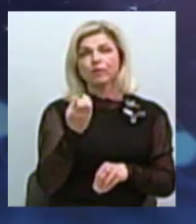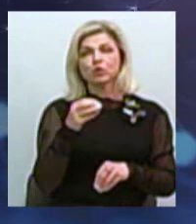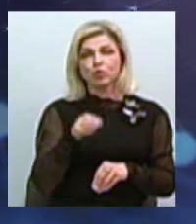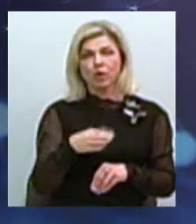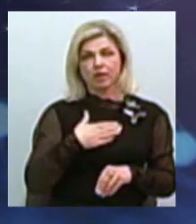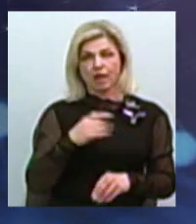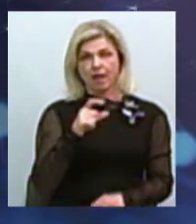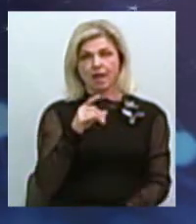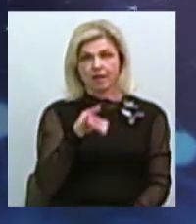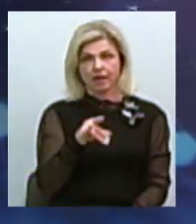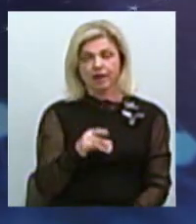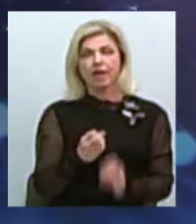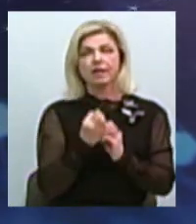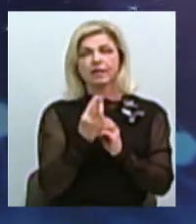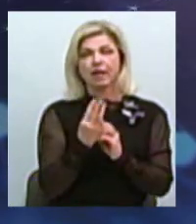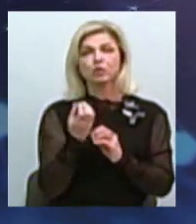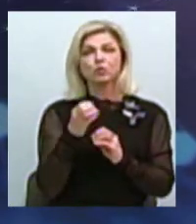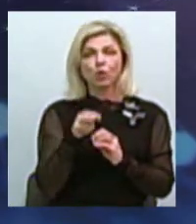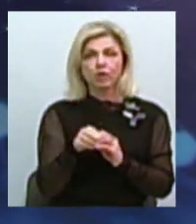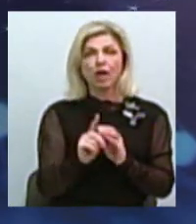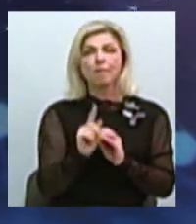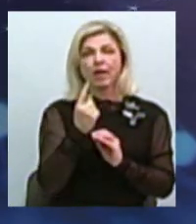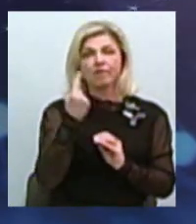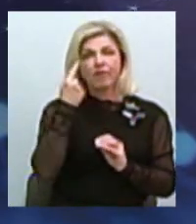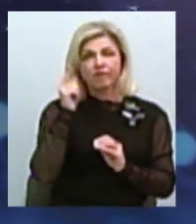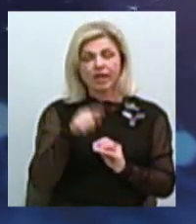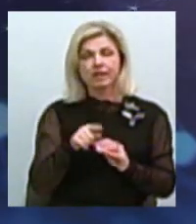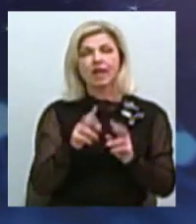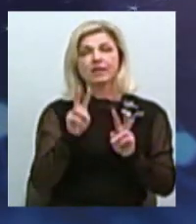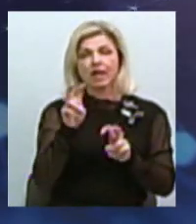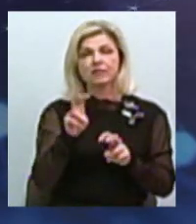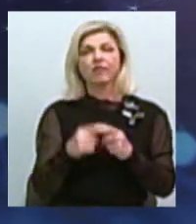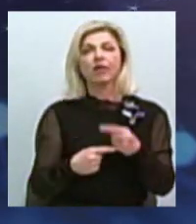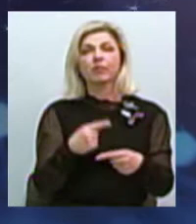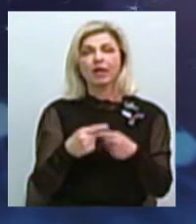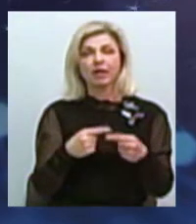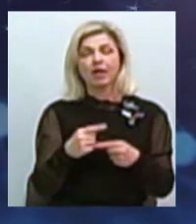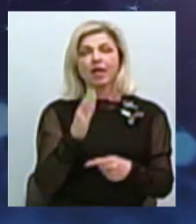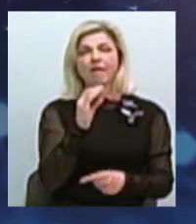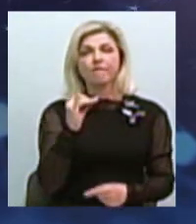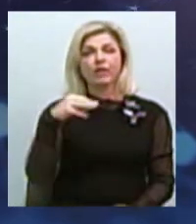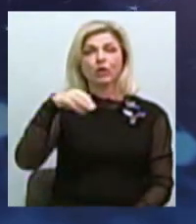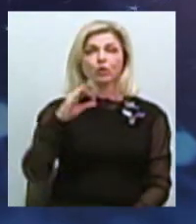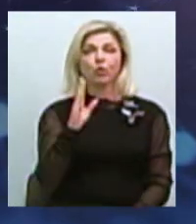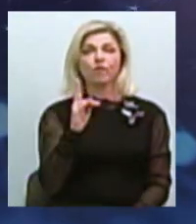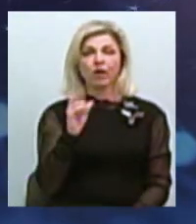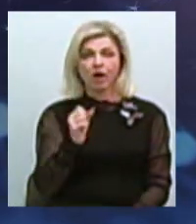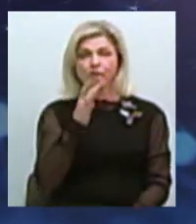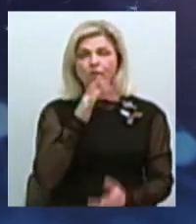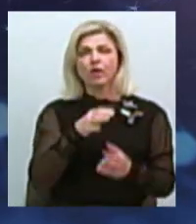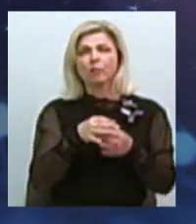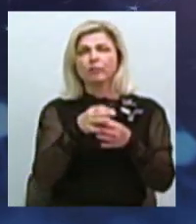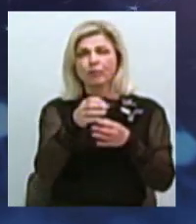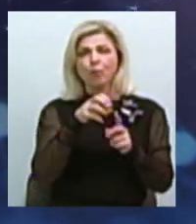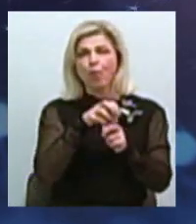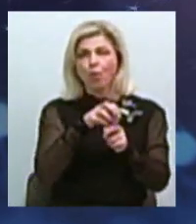багато інформації 13-те століття. Перша відома назва населеного пункту походила від імені литовського князя Вітовта, який під час походів на татар в кінці